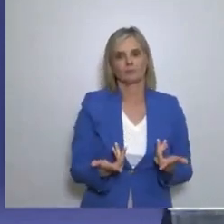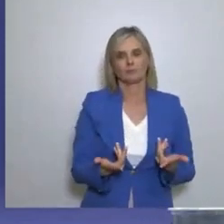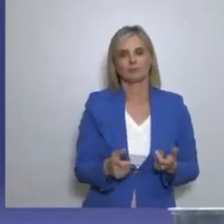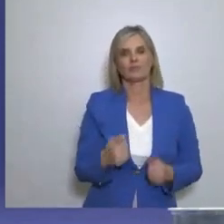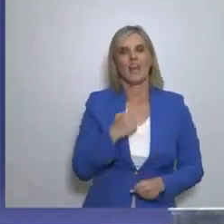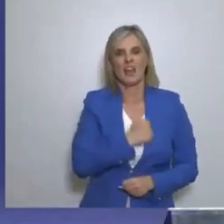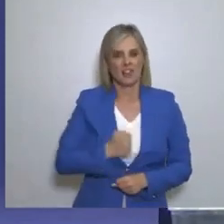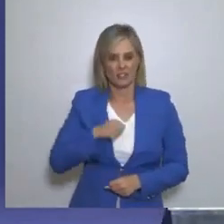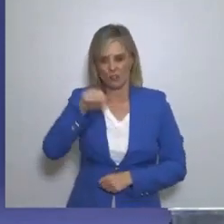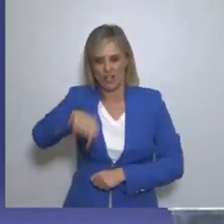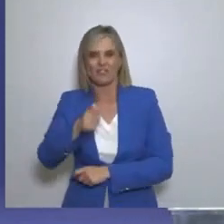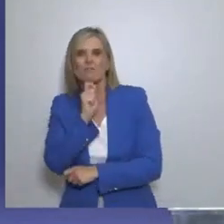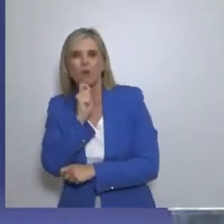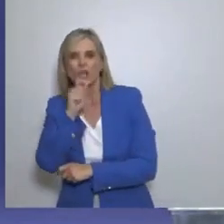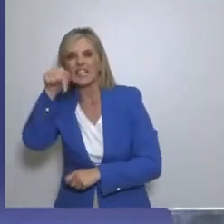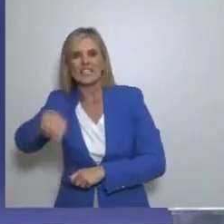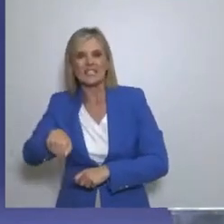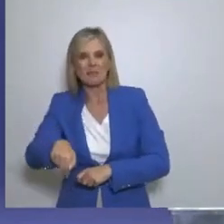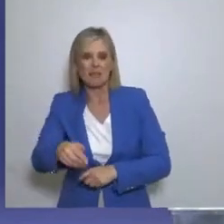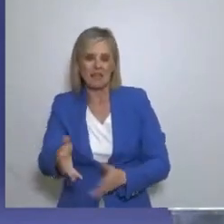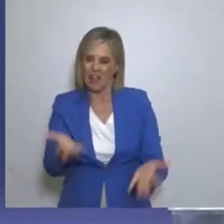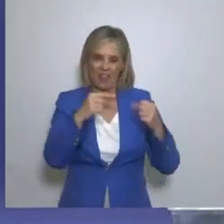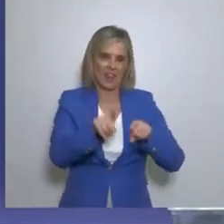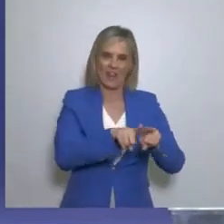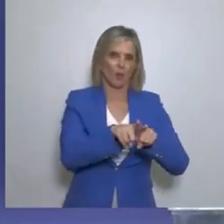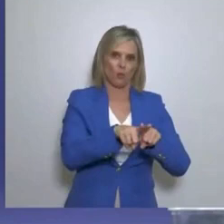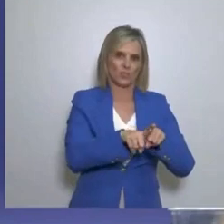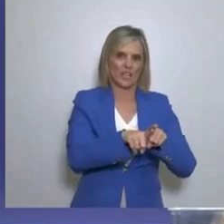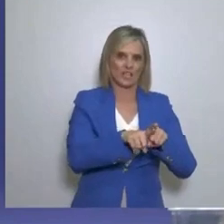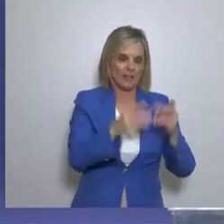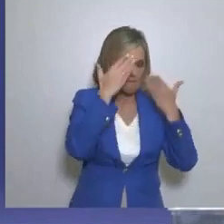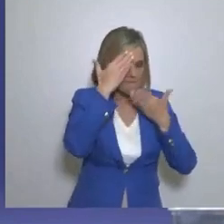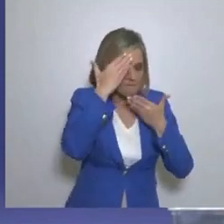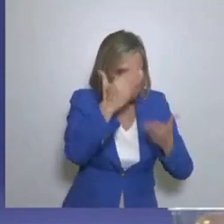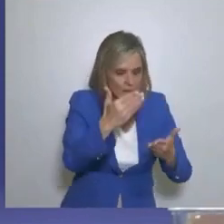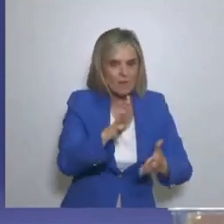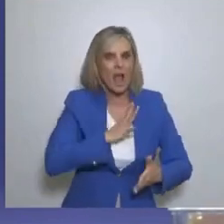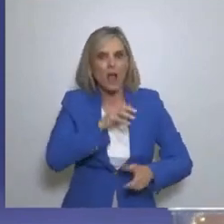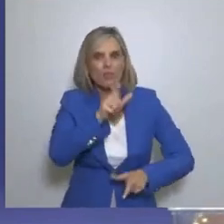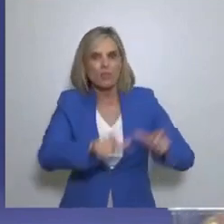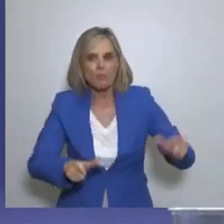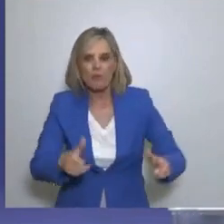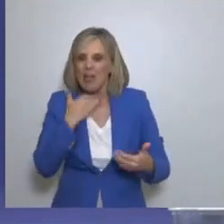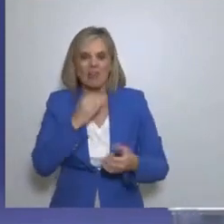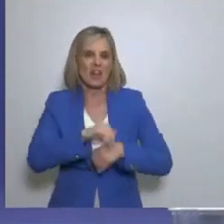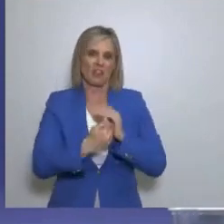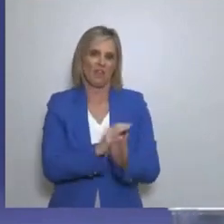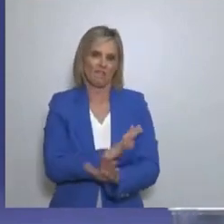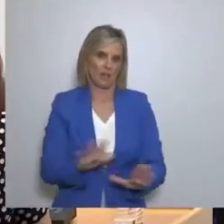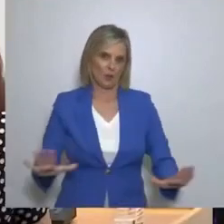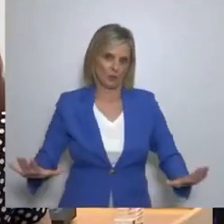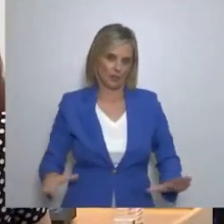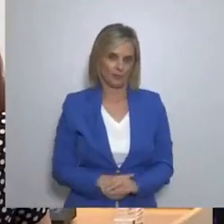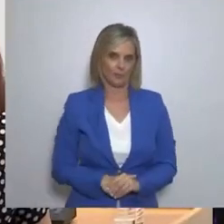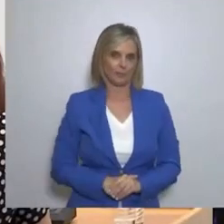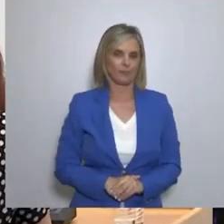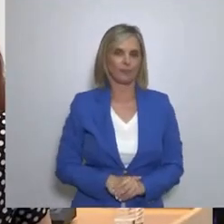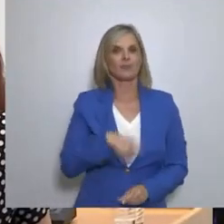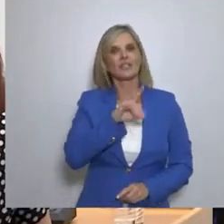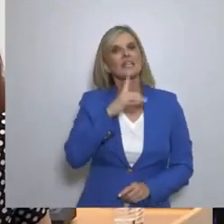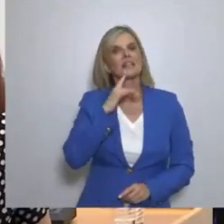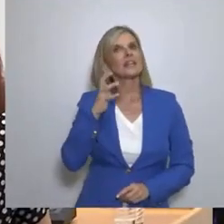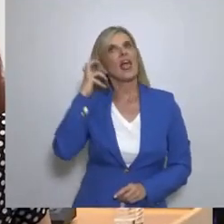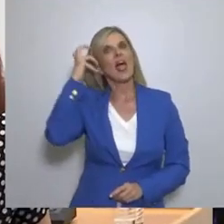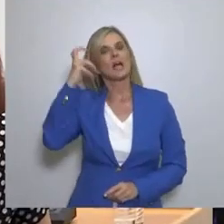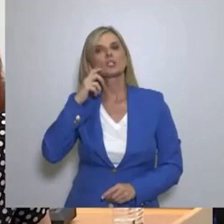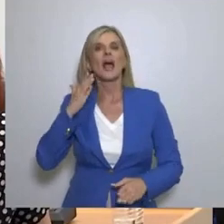με τον πολίτη Με το κράτος Αλλά δι με τους ανθρώπους που ήδη διοίκουν Έγινε κατανοητό Βεβαίως Και τι εννοείται με τον όρο